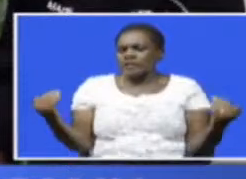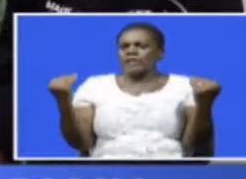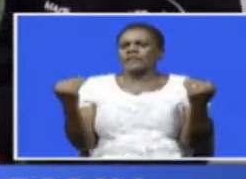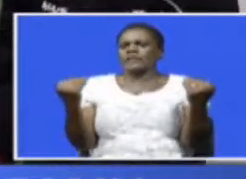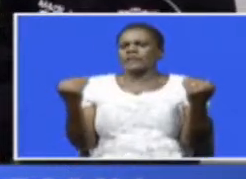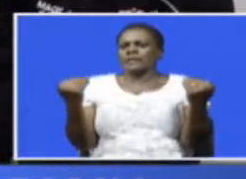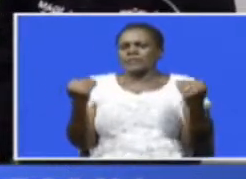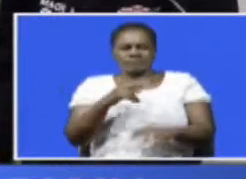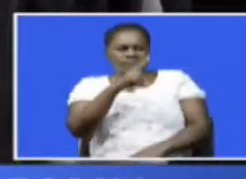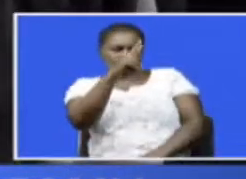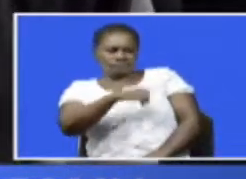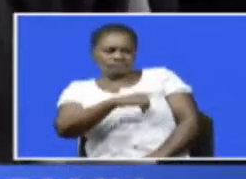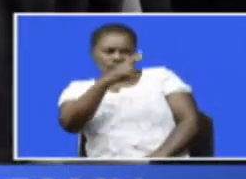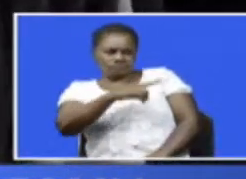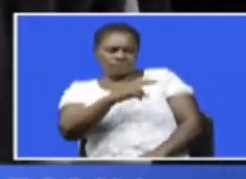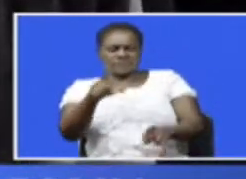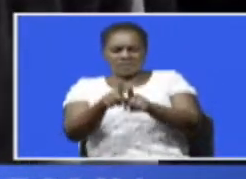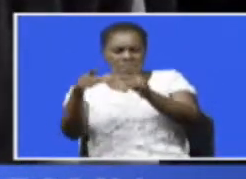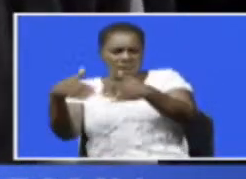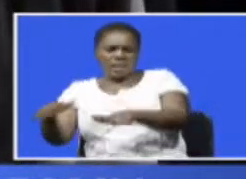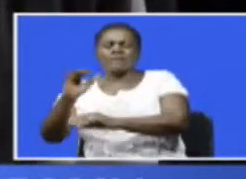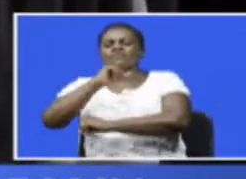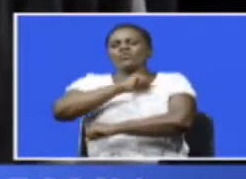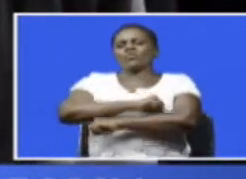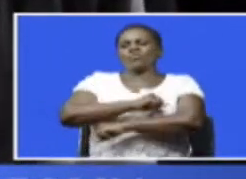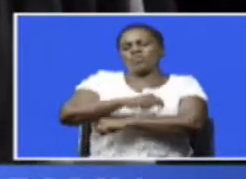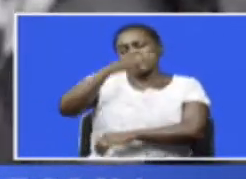upitio nyanyapa na hata kuwacha shule.